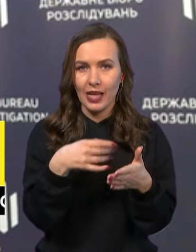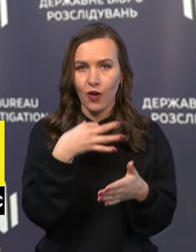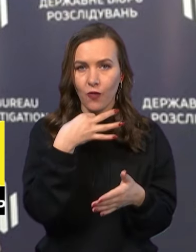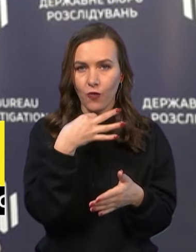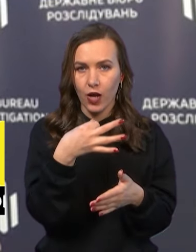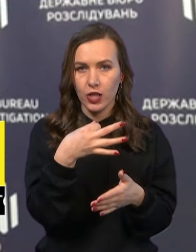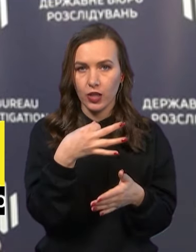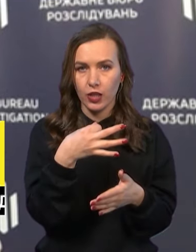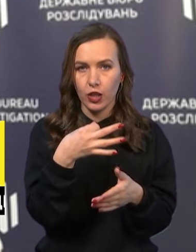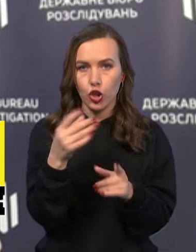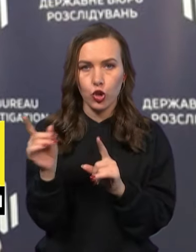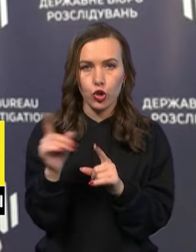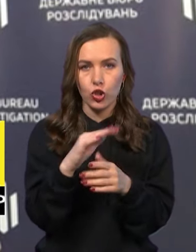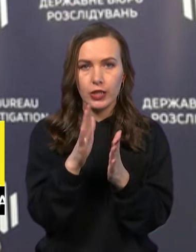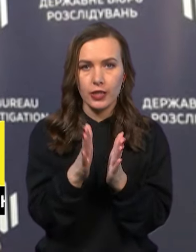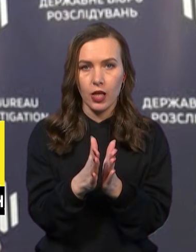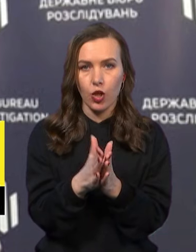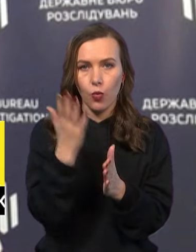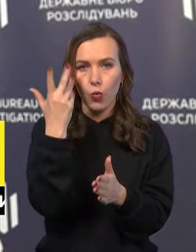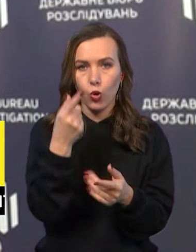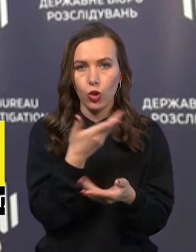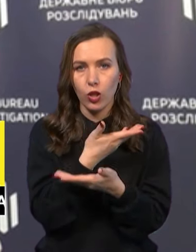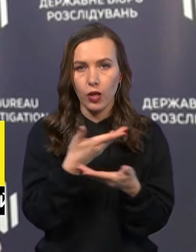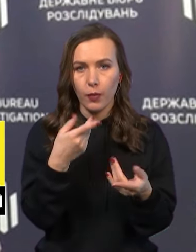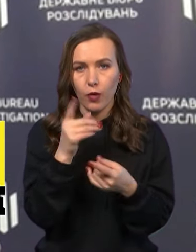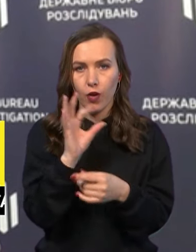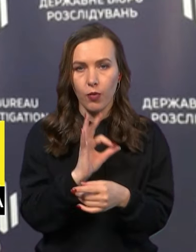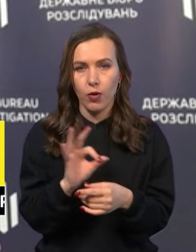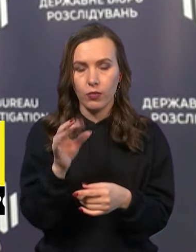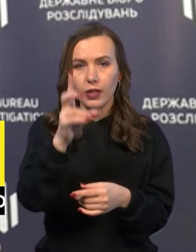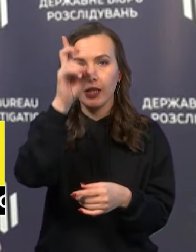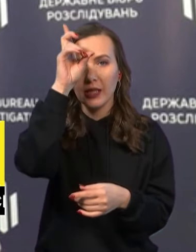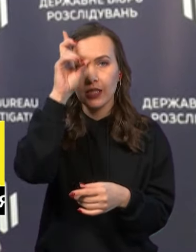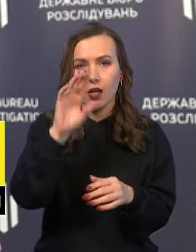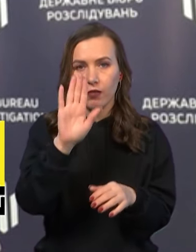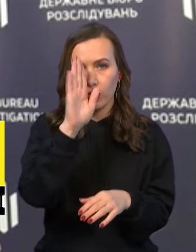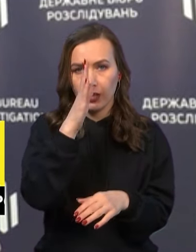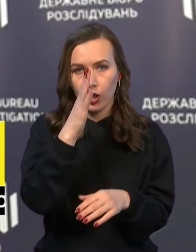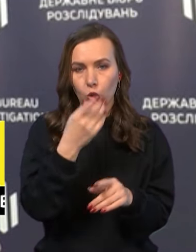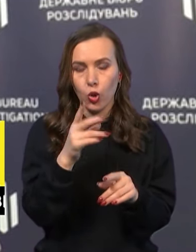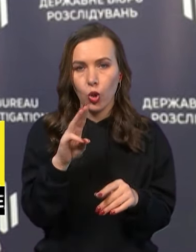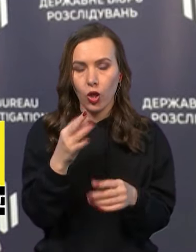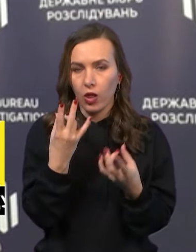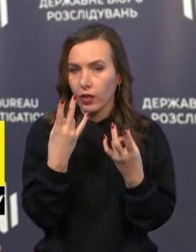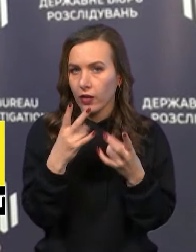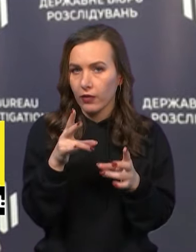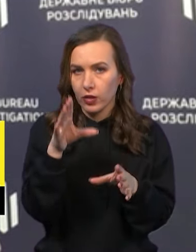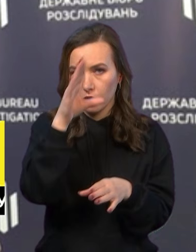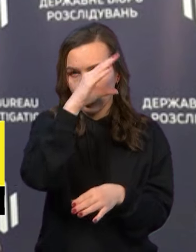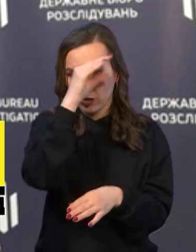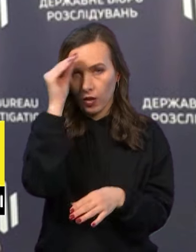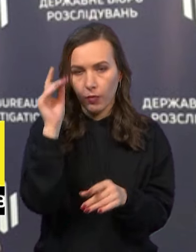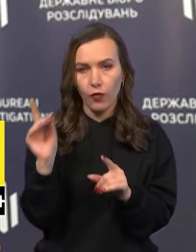що загалом, коли ми говоримо з вами про державну зраду, то не варто забувати,